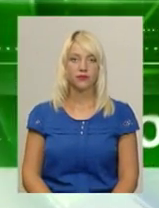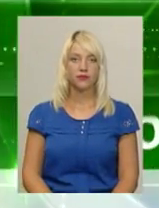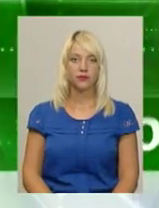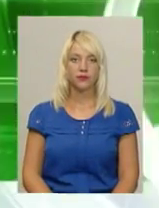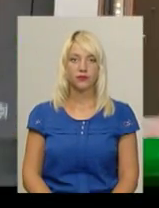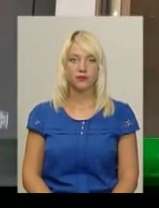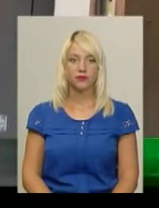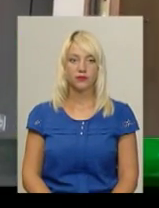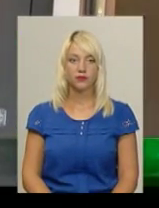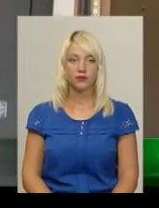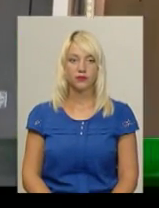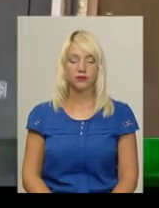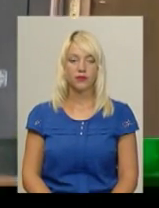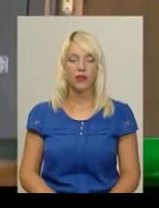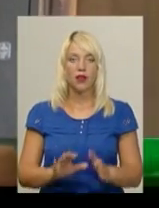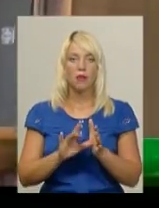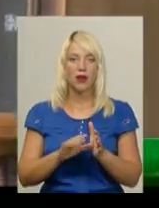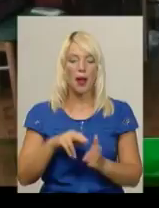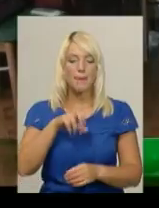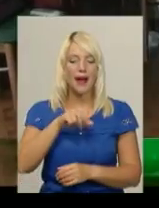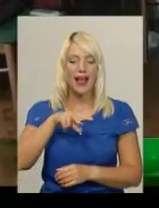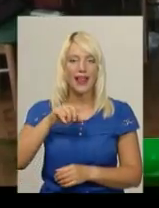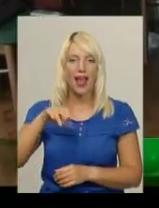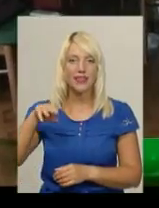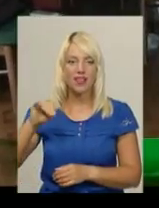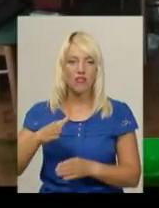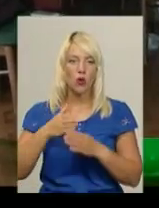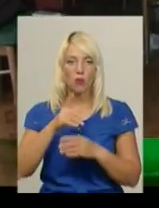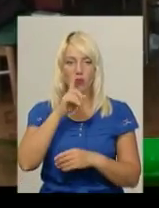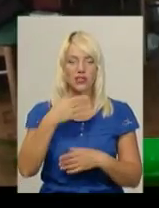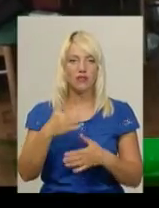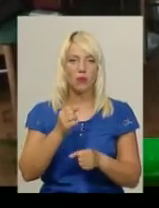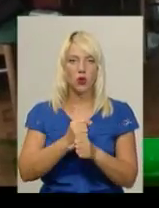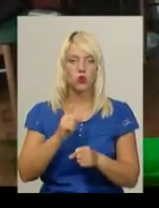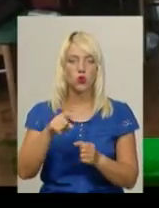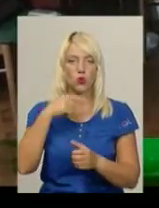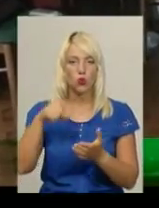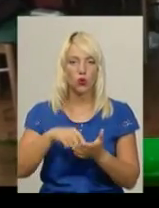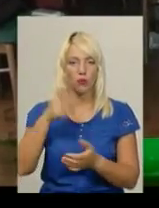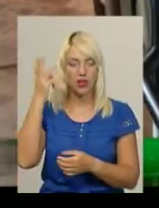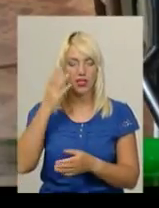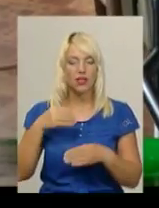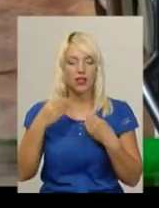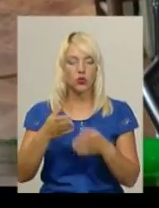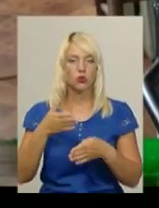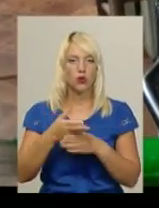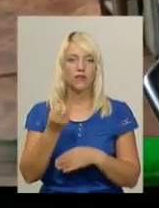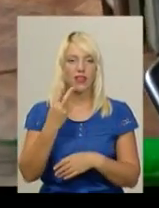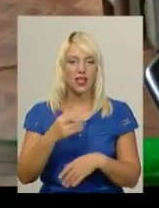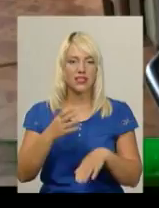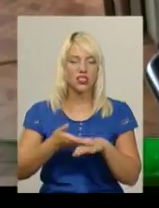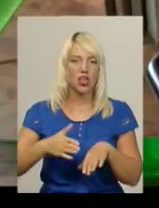Музика Бригада паліативної допомоги «Місяць працює у Хмельницькому». Вони надають допомогу 12-тьом тяжкохворим